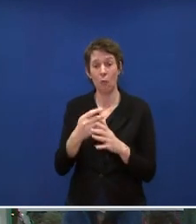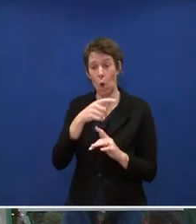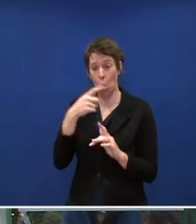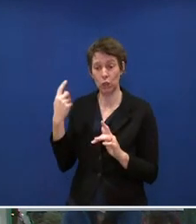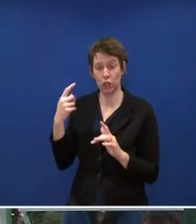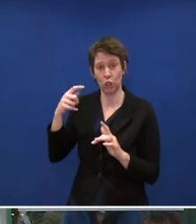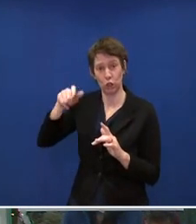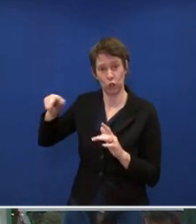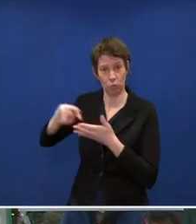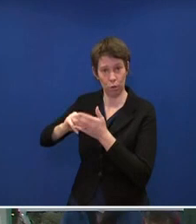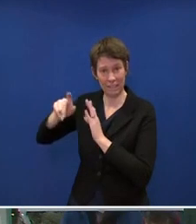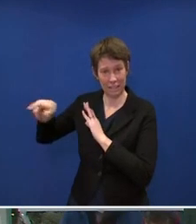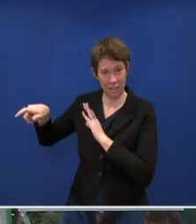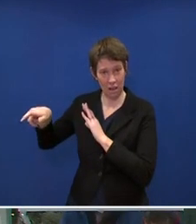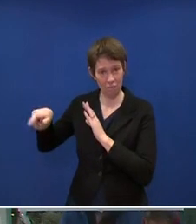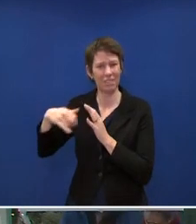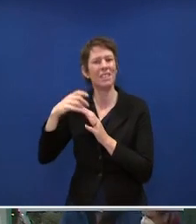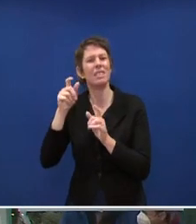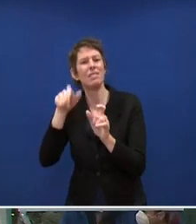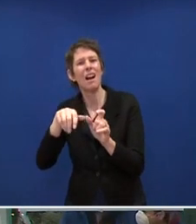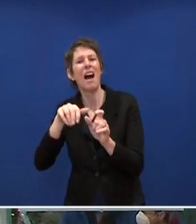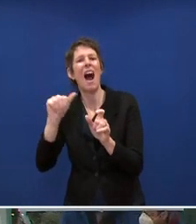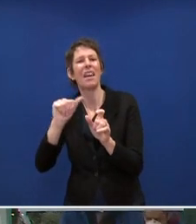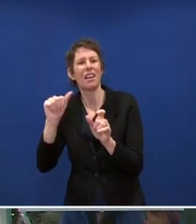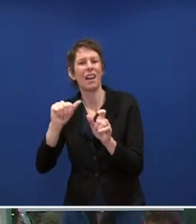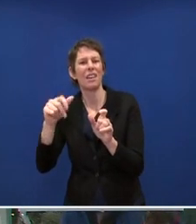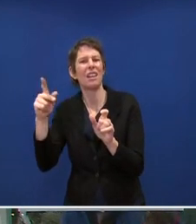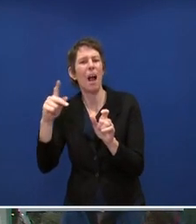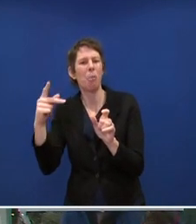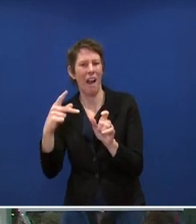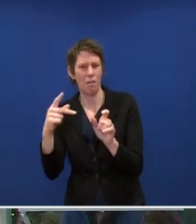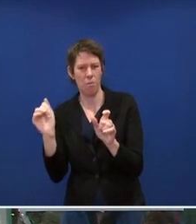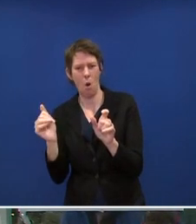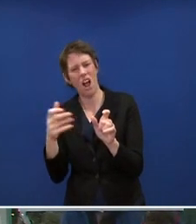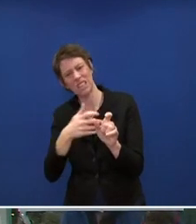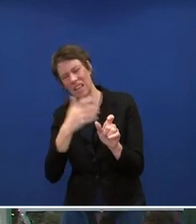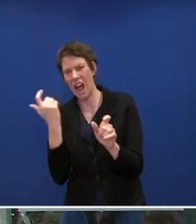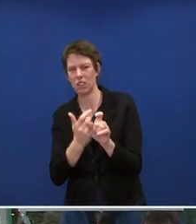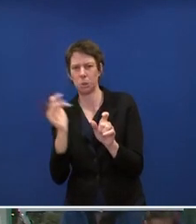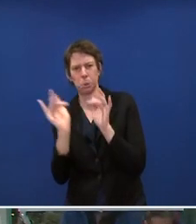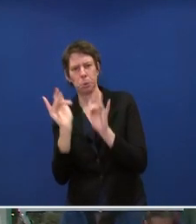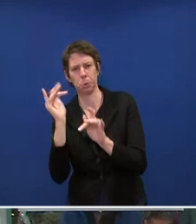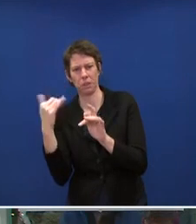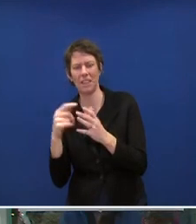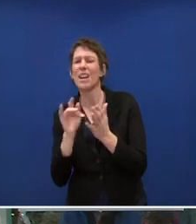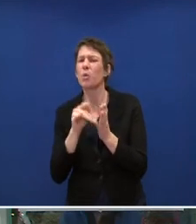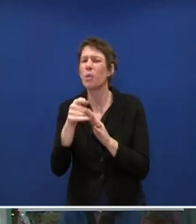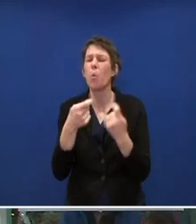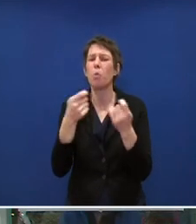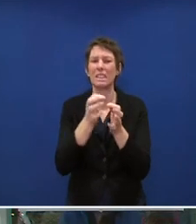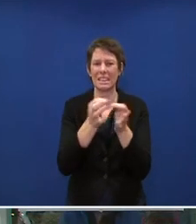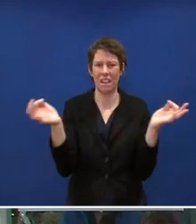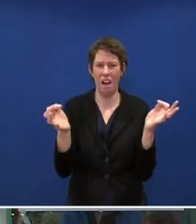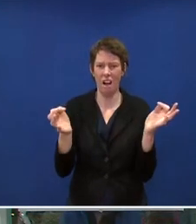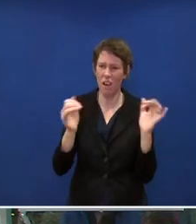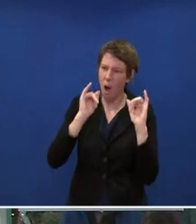haben Frau Annegret Kramp-Karrenbauer scharf kritisiert, sehr scharf kritisiert, nachdem sie im Bundestag dazu aufgerufen hatte, mit Russland